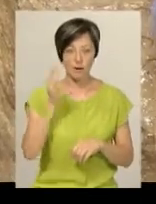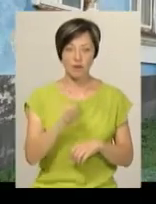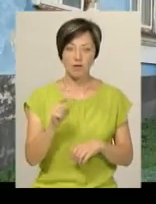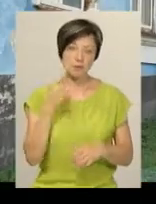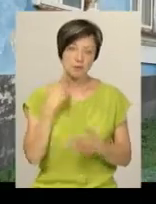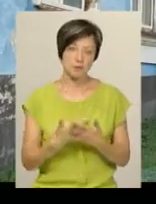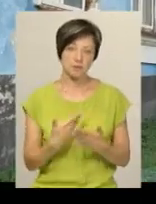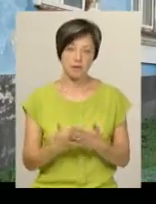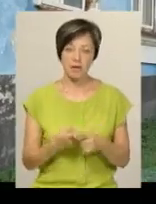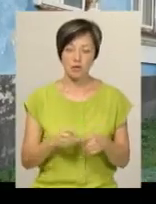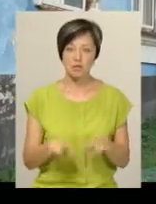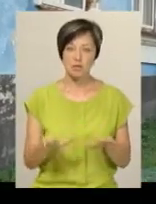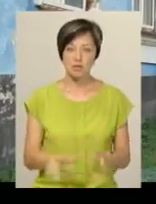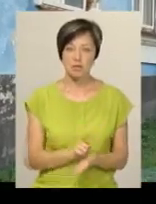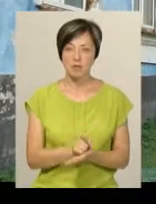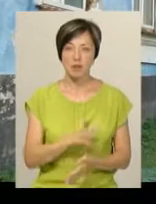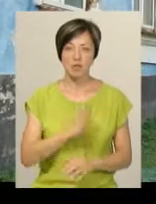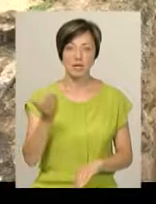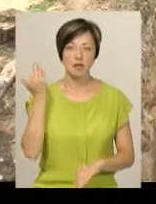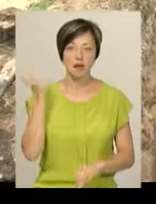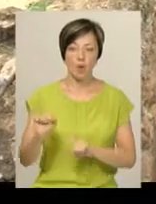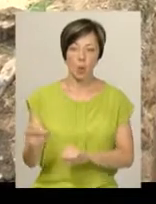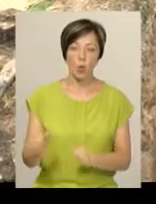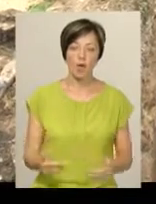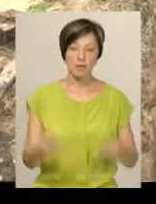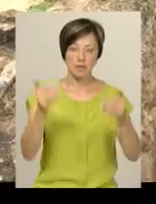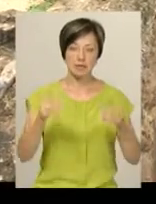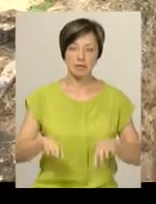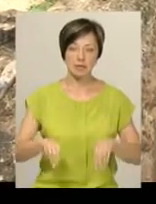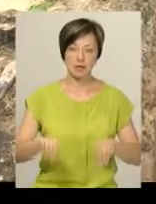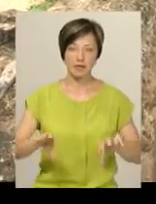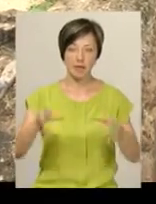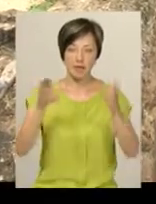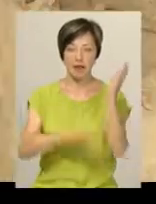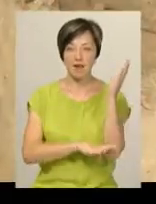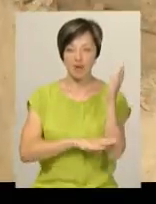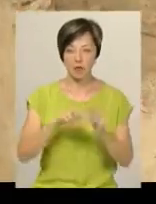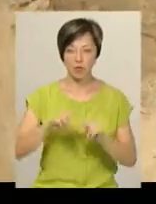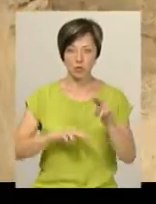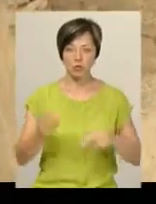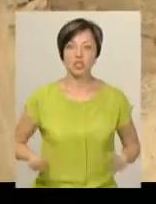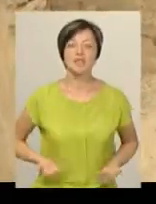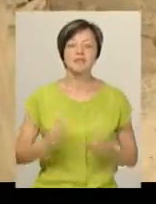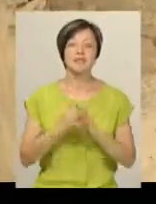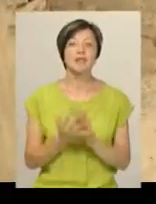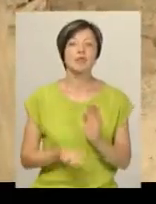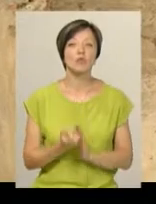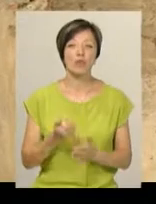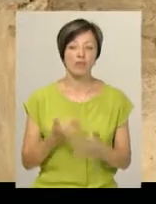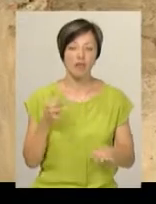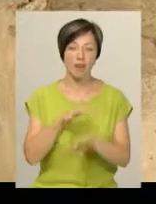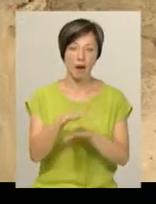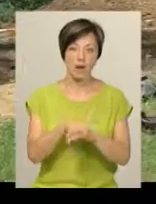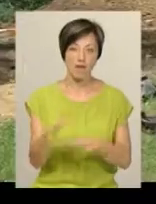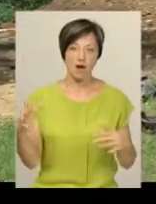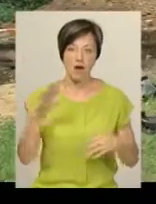припустили, саме на цьому місці має бути давнє укріплення – земляні вали з дерев'яними конструкціями, за якими жителі селища рятувалися від нападів